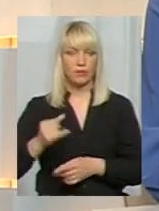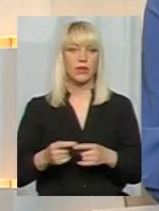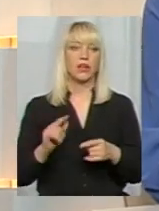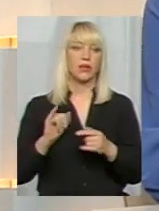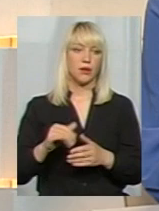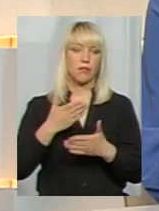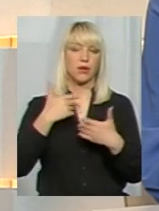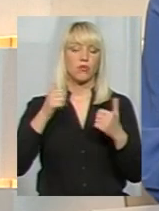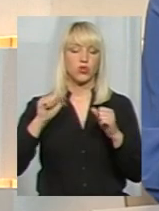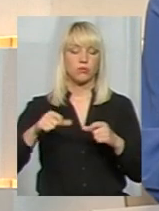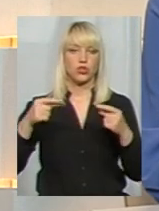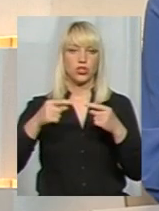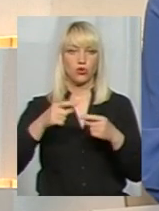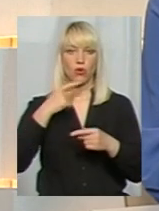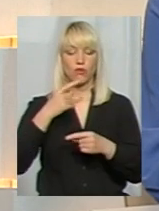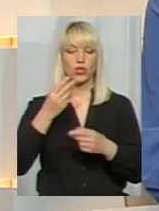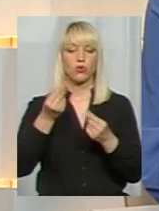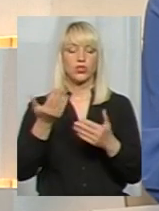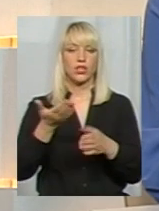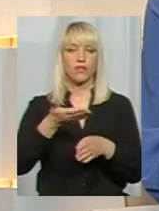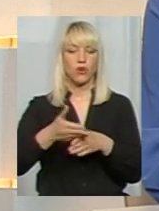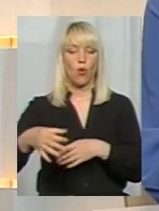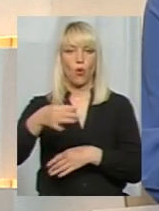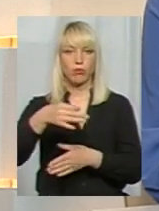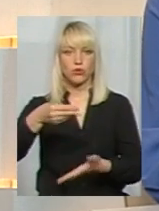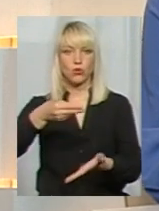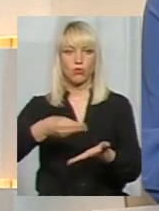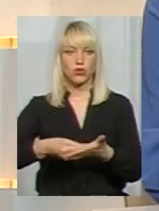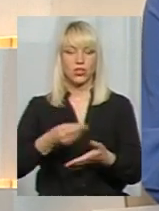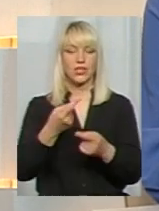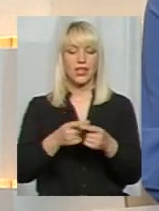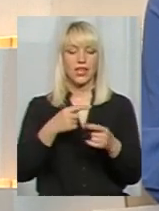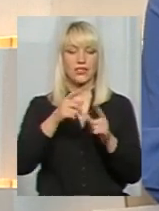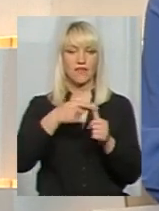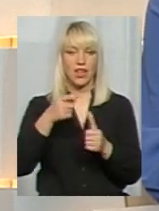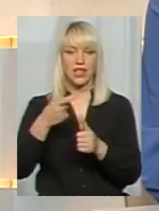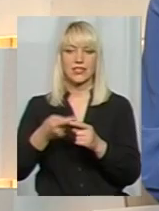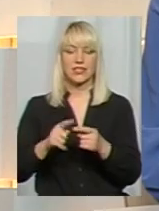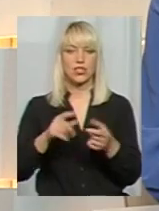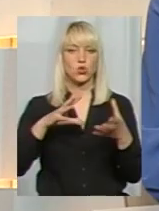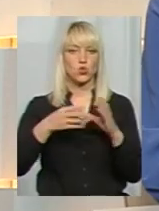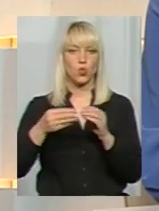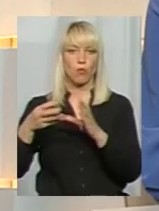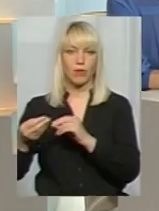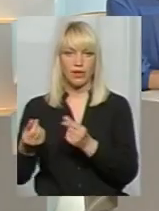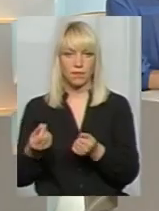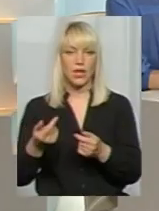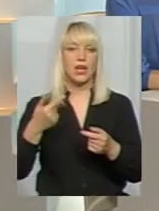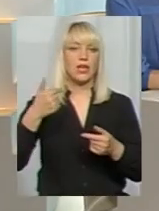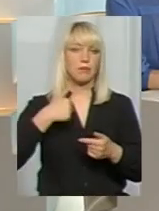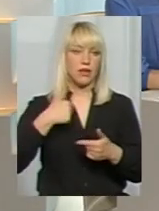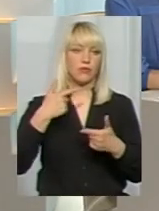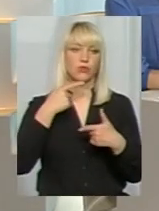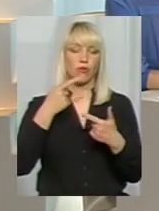чітко говорити про кошти, які виділені з обласного бюджету, я назвала ці суми. Ми можемо чітко говорити сьогодні про те, що виділено